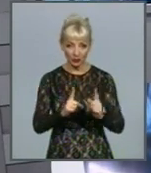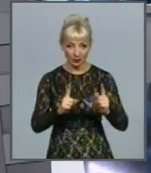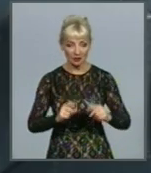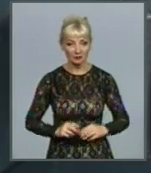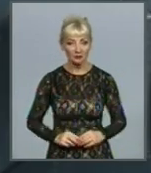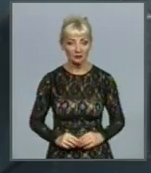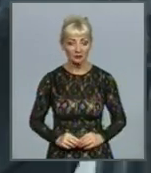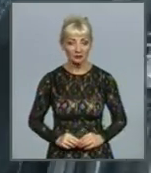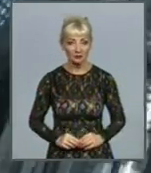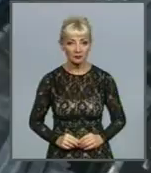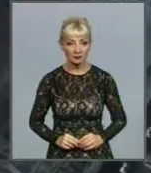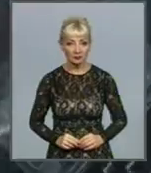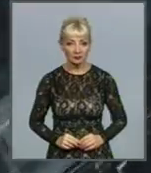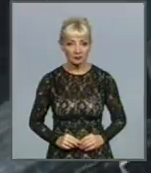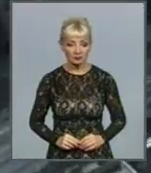коротко.